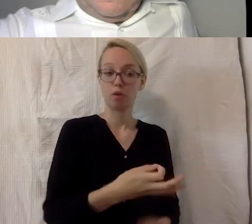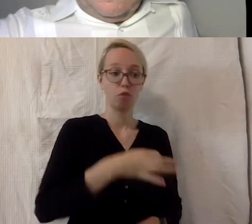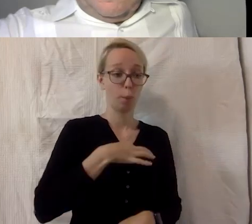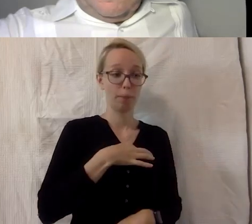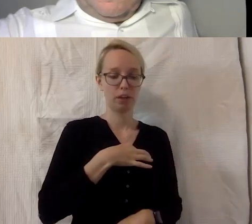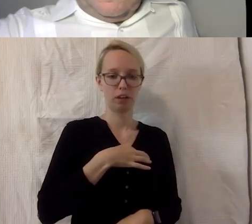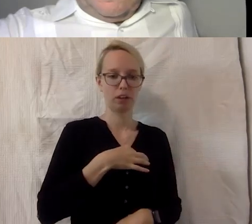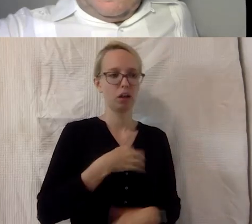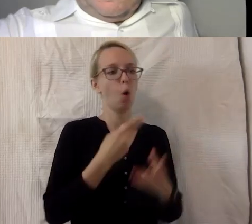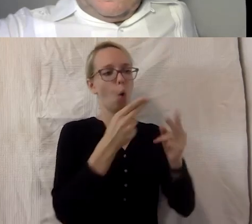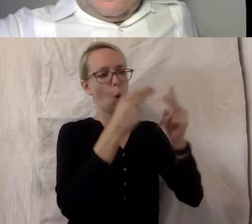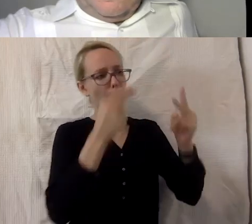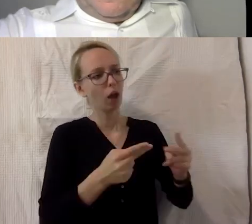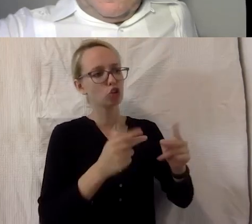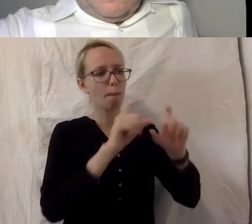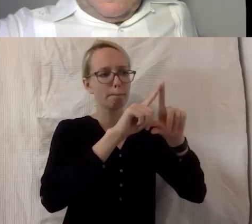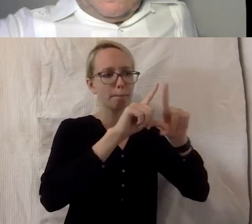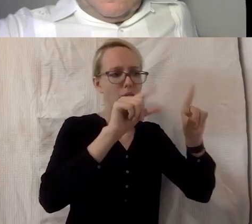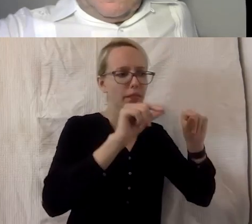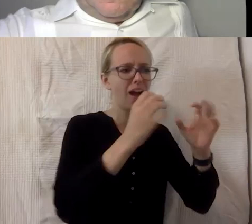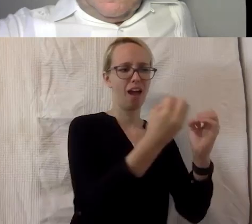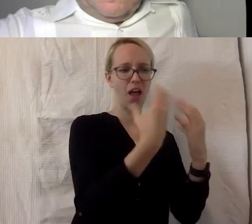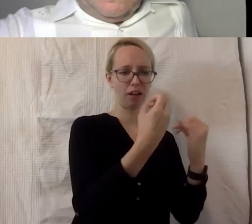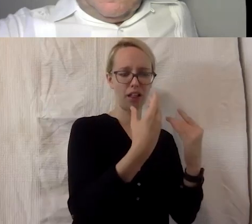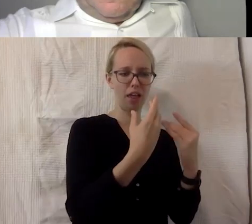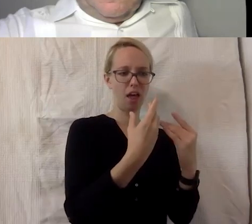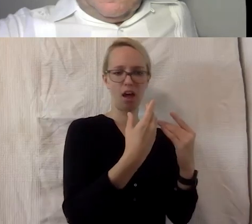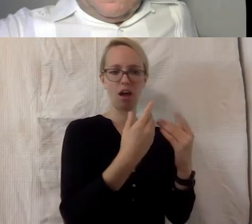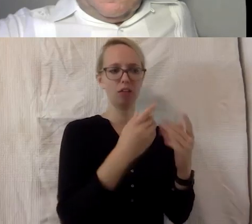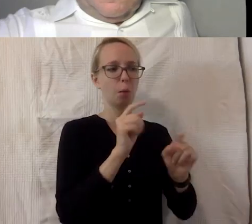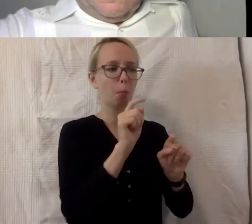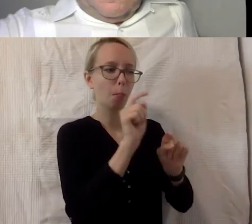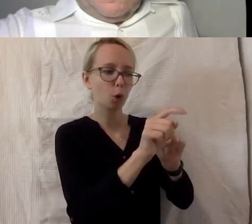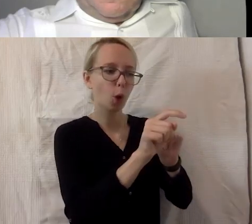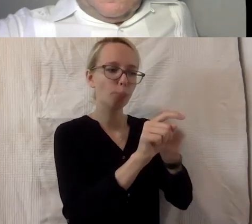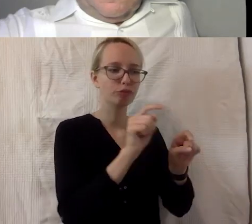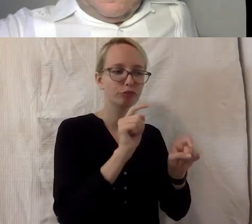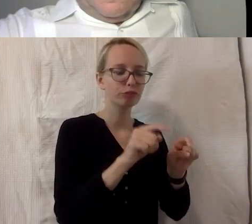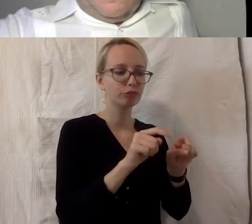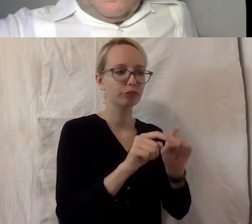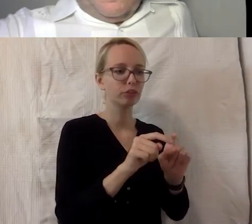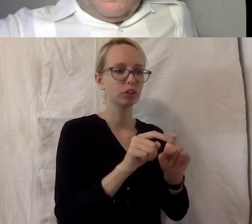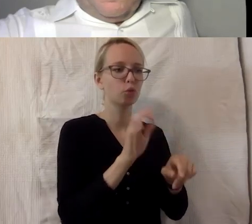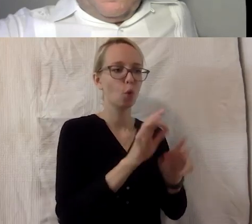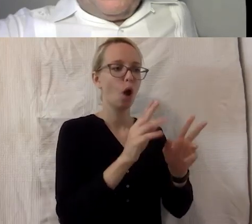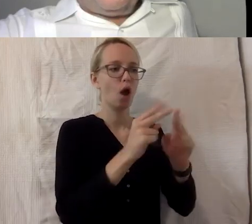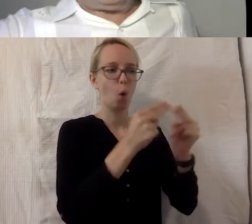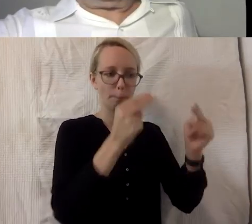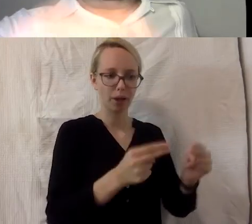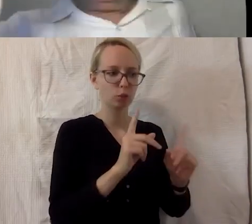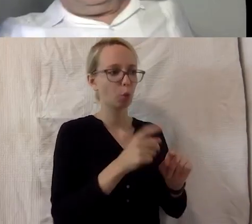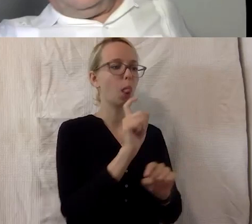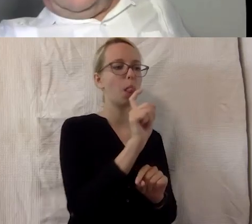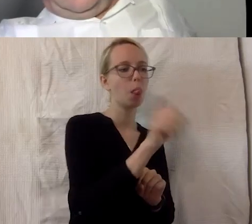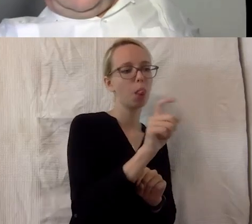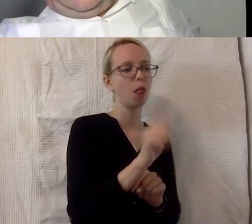auf Homepages erklärt werden, dass ich die richtigen Knöpfe, die ich brauche, um eine Website zu bedienen, eben auch anklicken kann, und die nicht